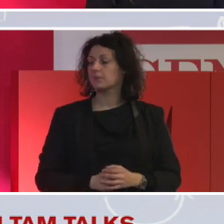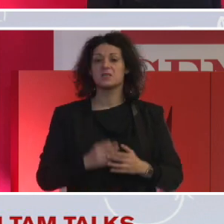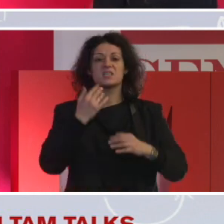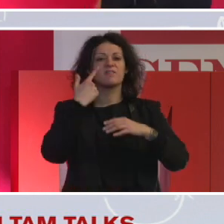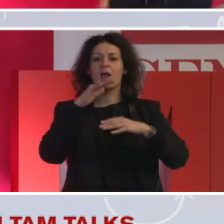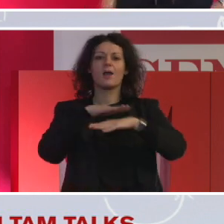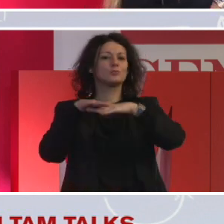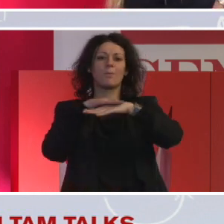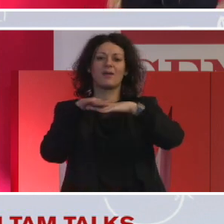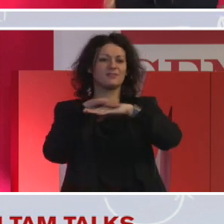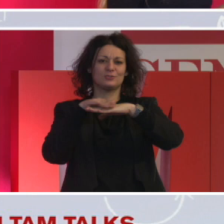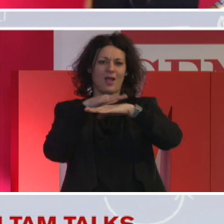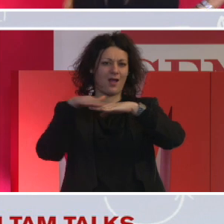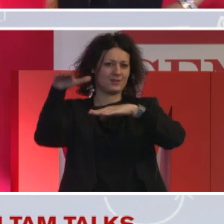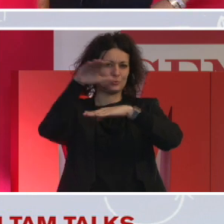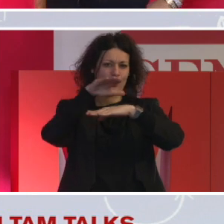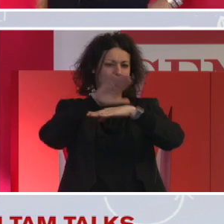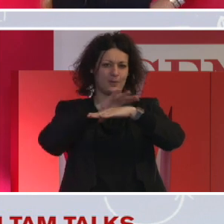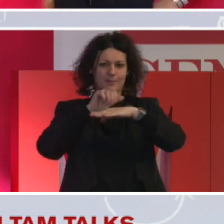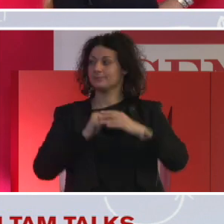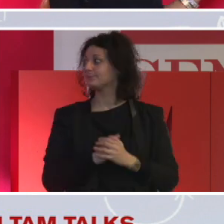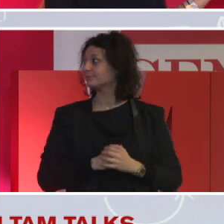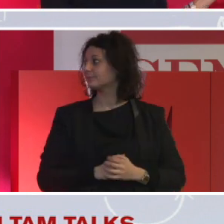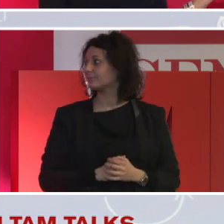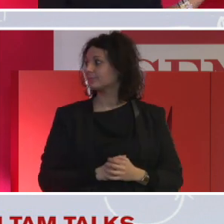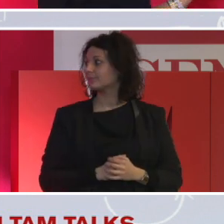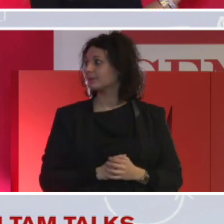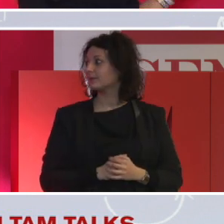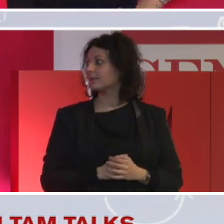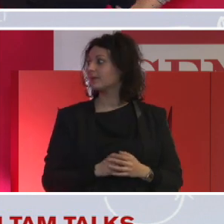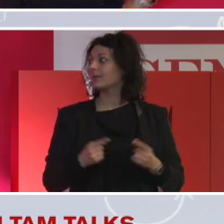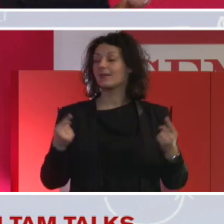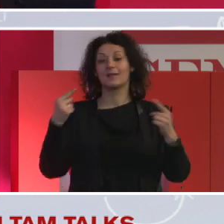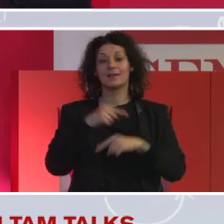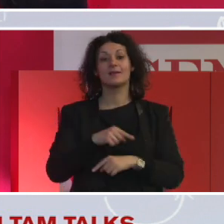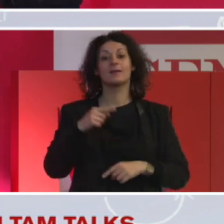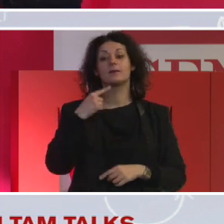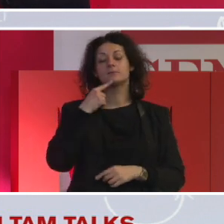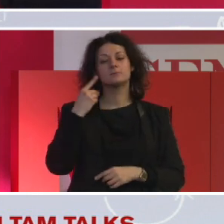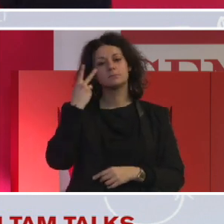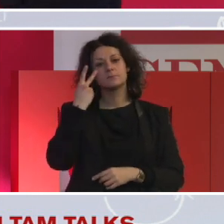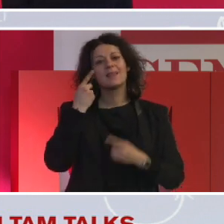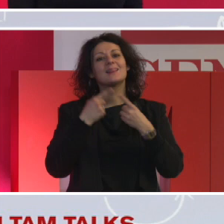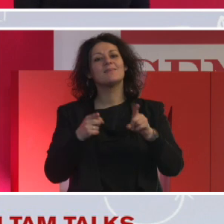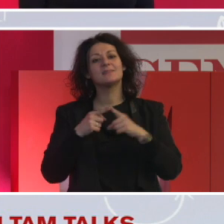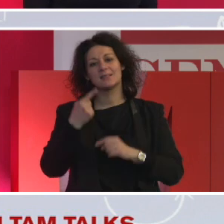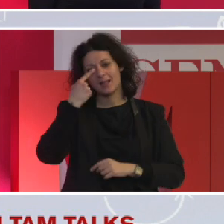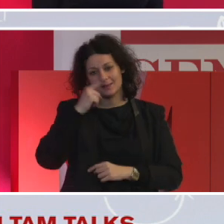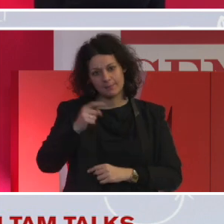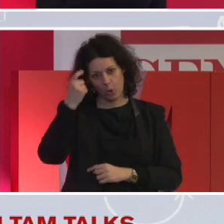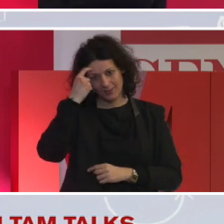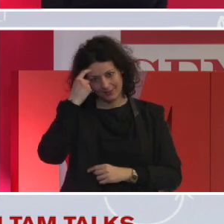In realtà, come abbiamo visto, i millennials sono molto più interessati alla diversità cognitiva, diversità di pensieri, idee e filosofie.